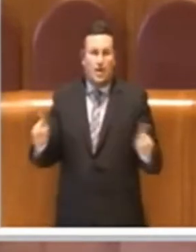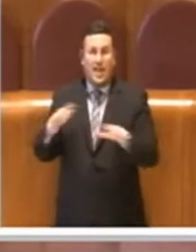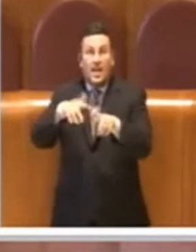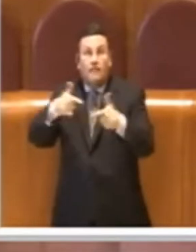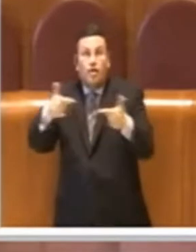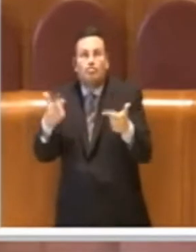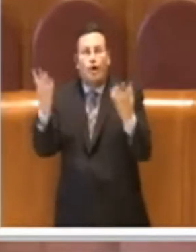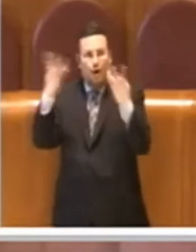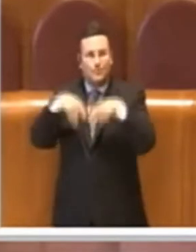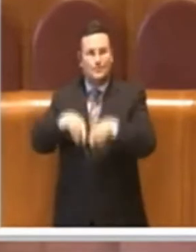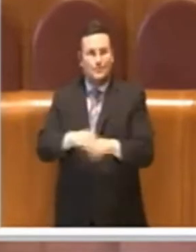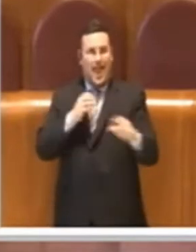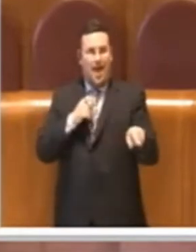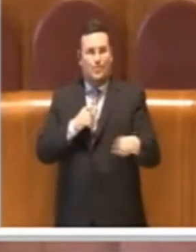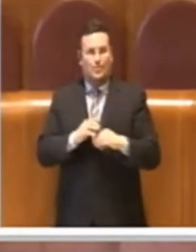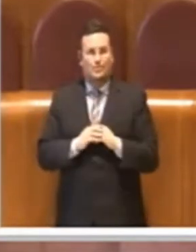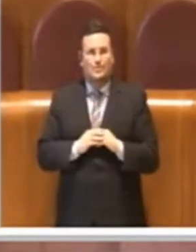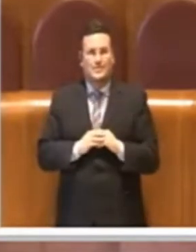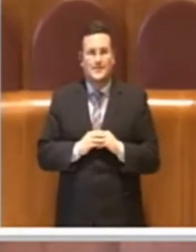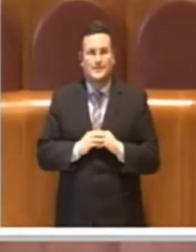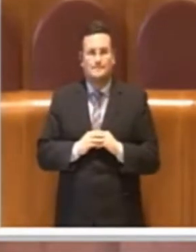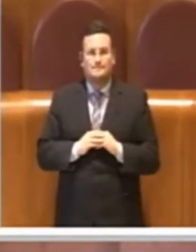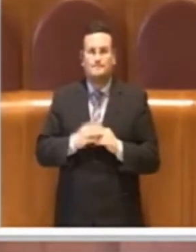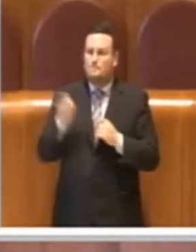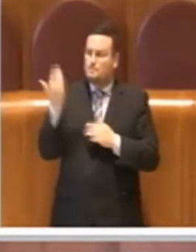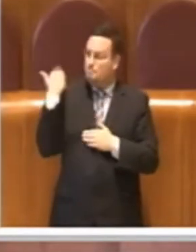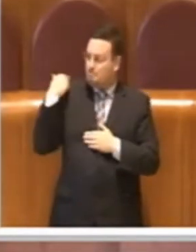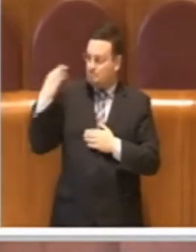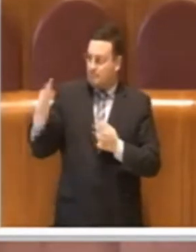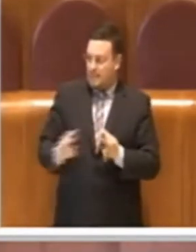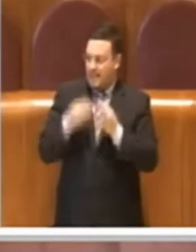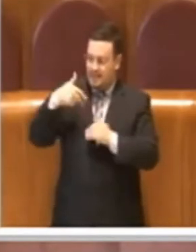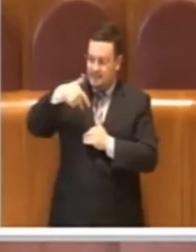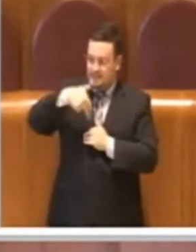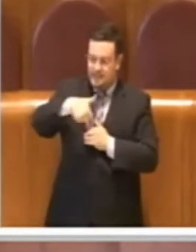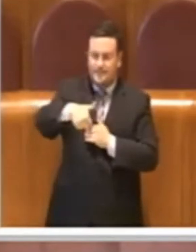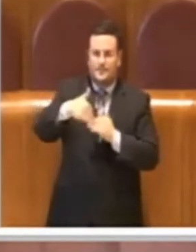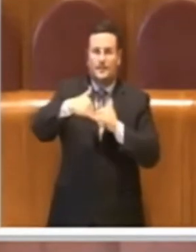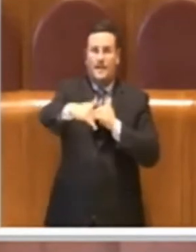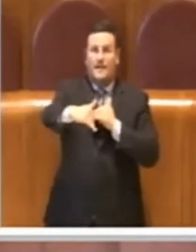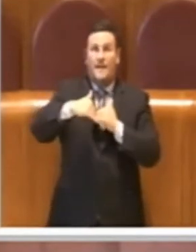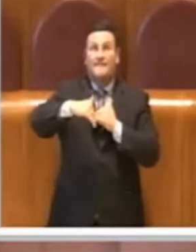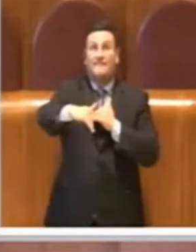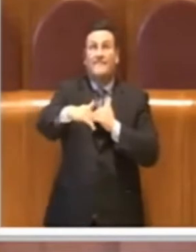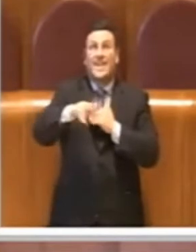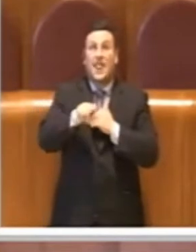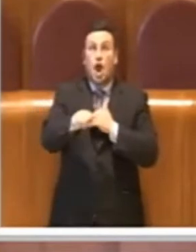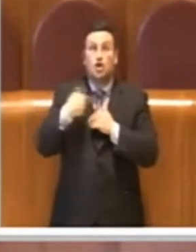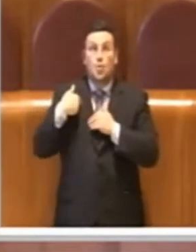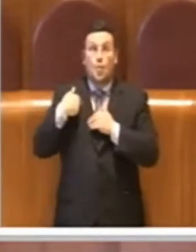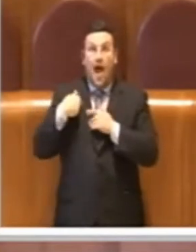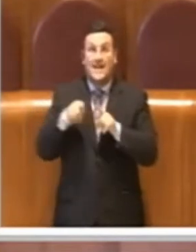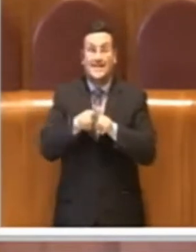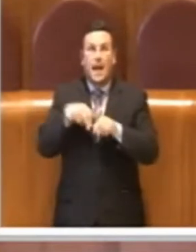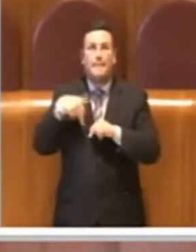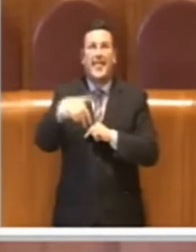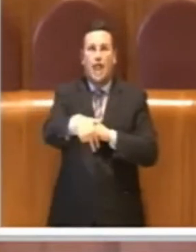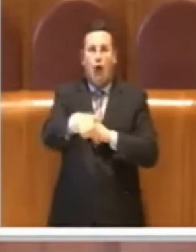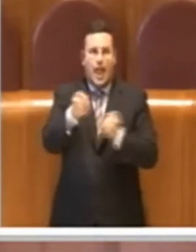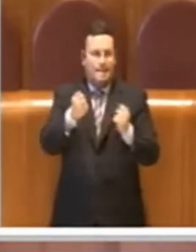passeggiata via del Corso di poco fa, via del Corso l'abbiamo pedonalizzata quasi del tutto, era pieno,